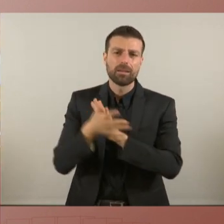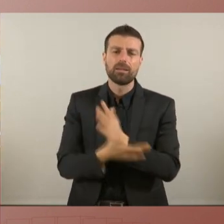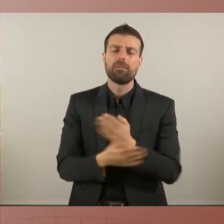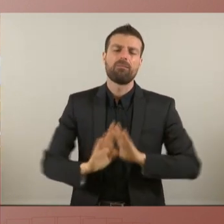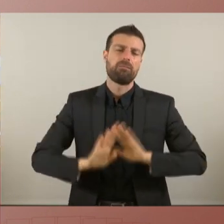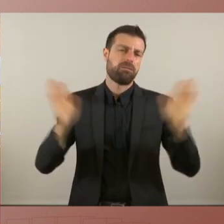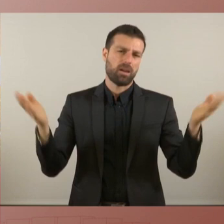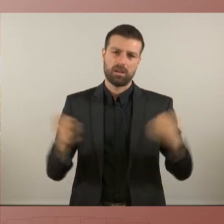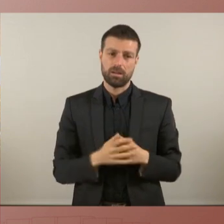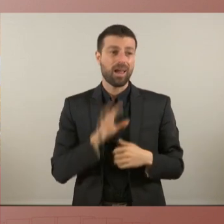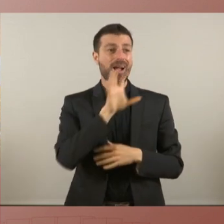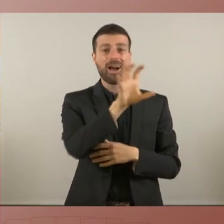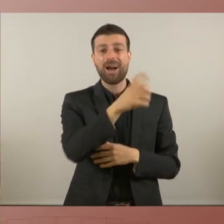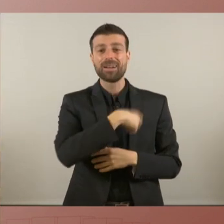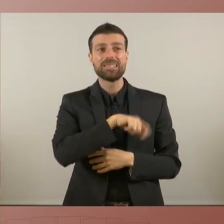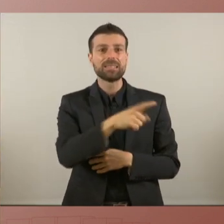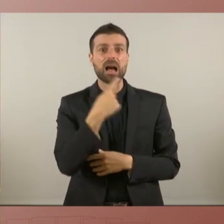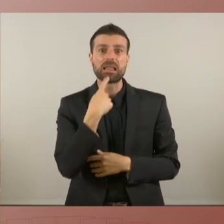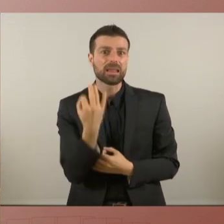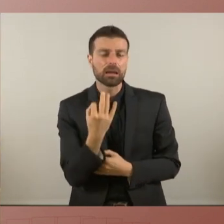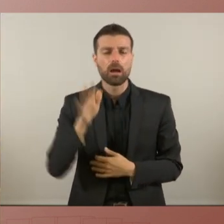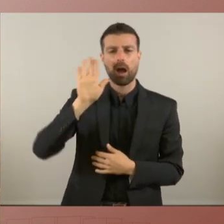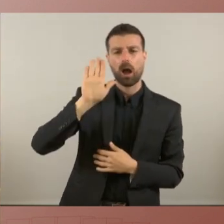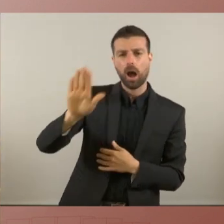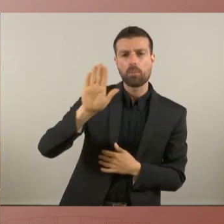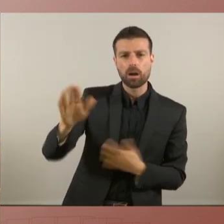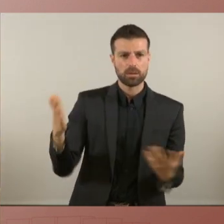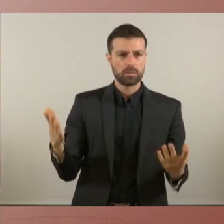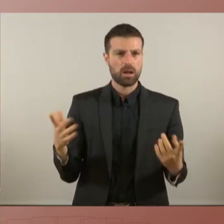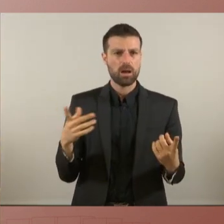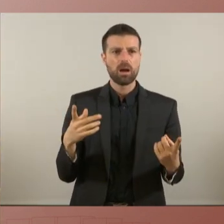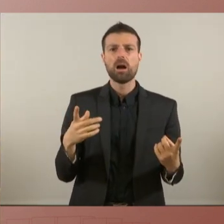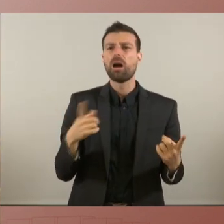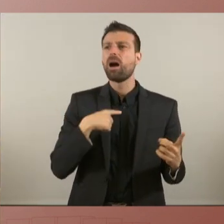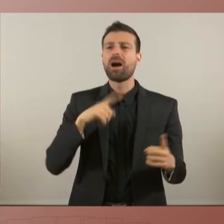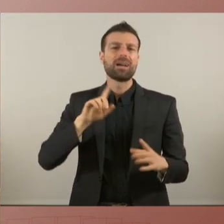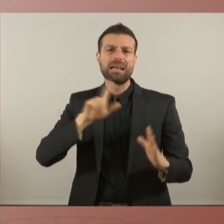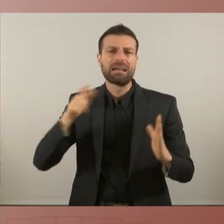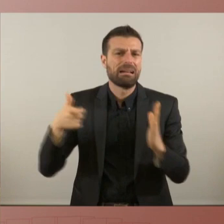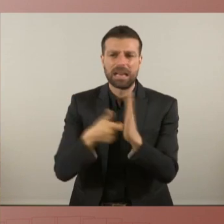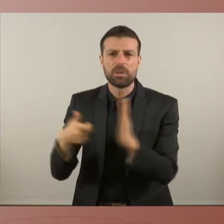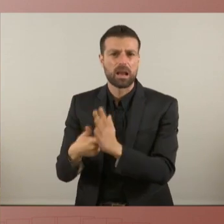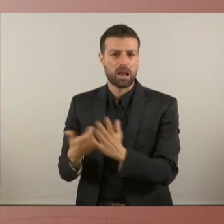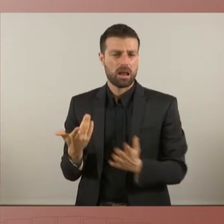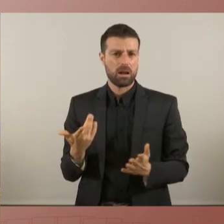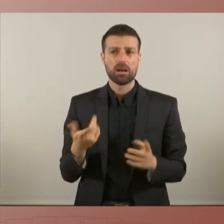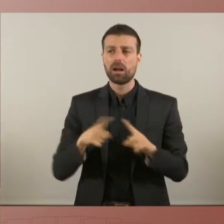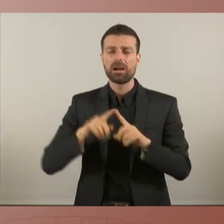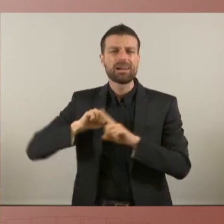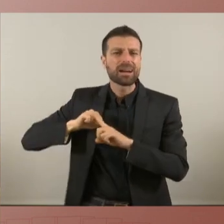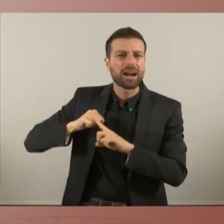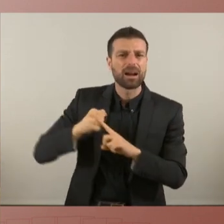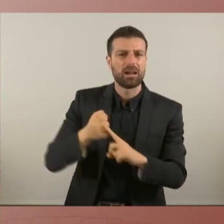amenaces criminalització persecució política repressió un govern